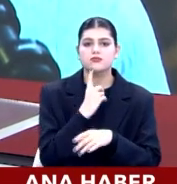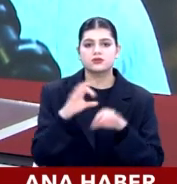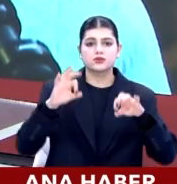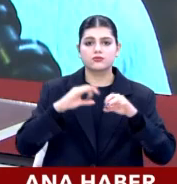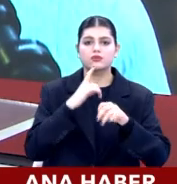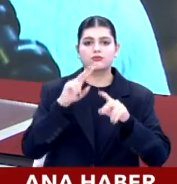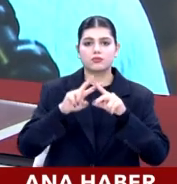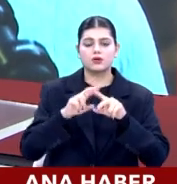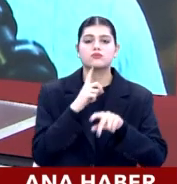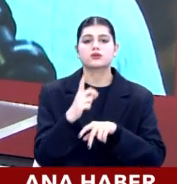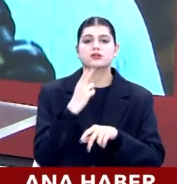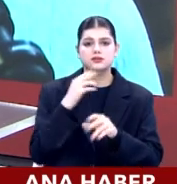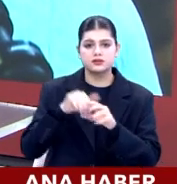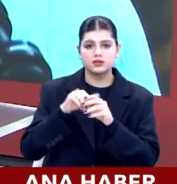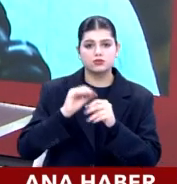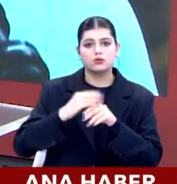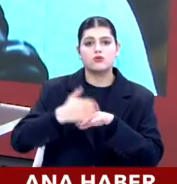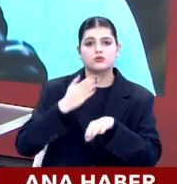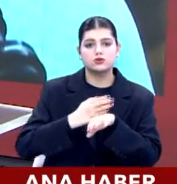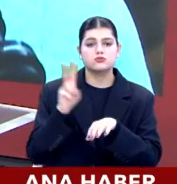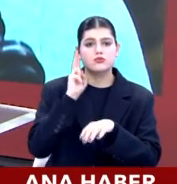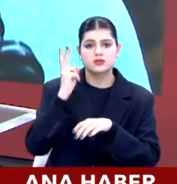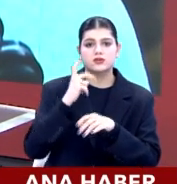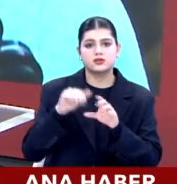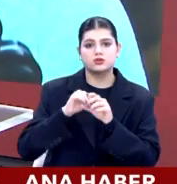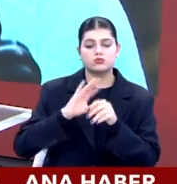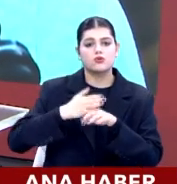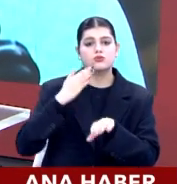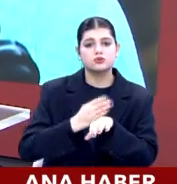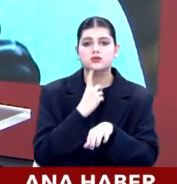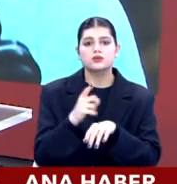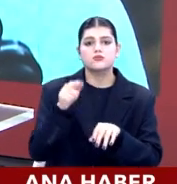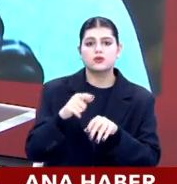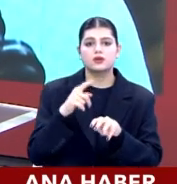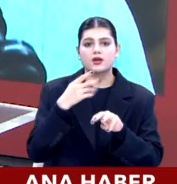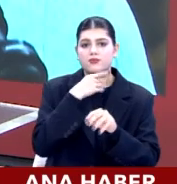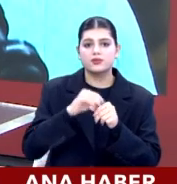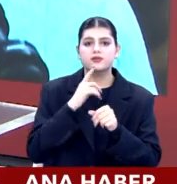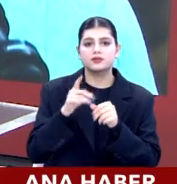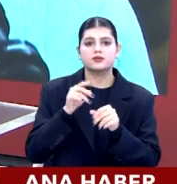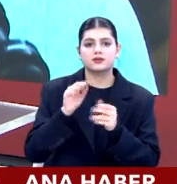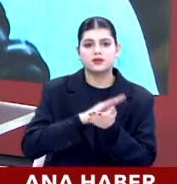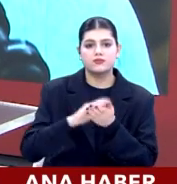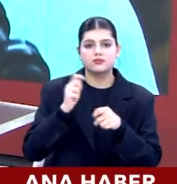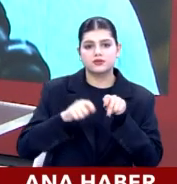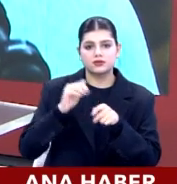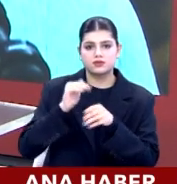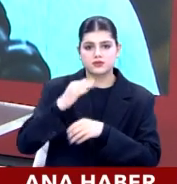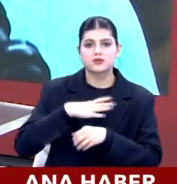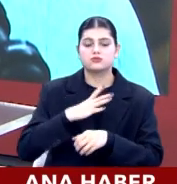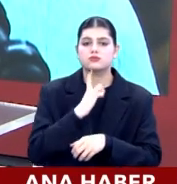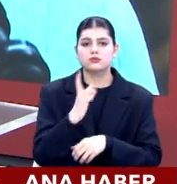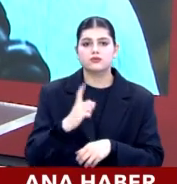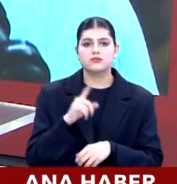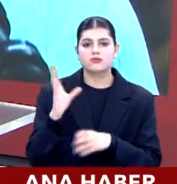Macron seçimlerden önce son ikinci seçimlerinden önce bu emeklilik reformunu hayata geçirmek istiyordu.